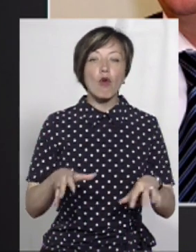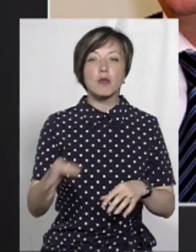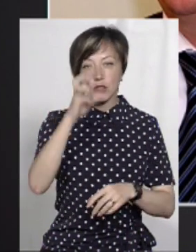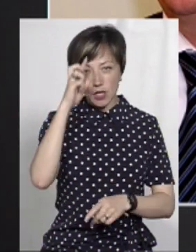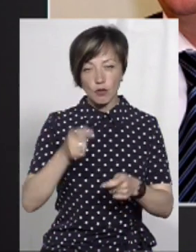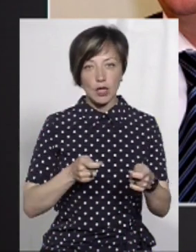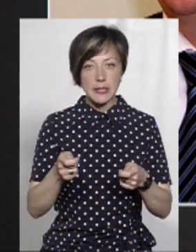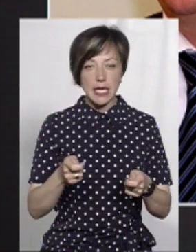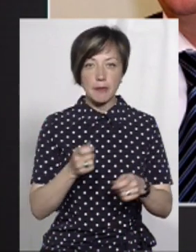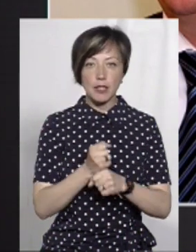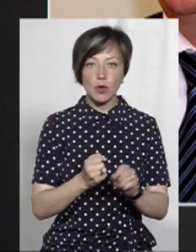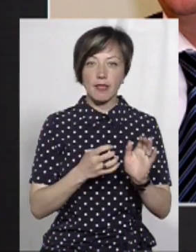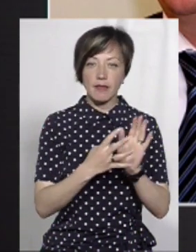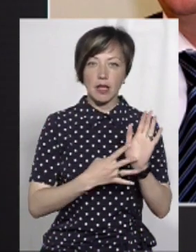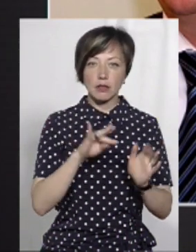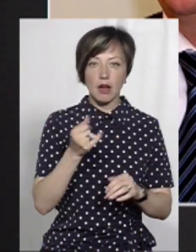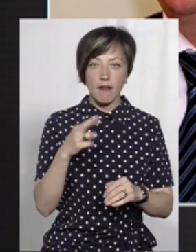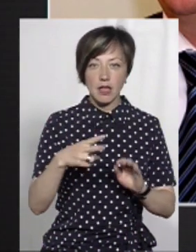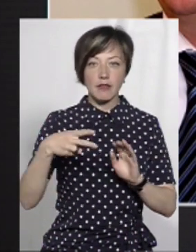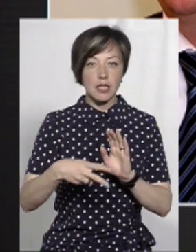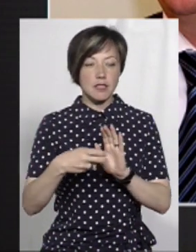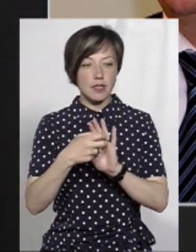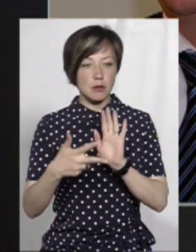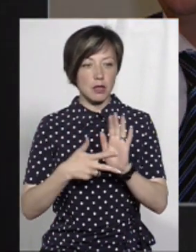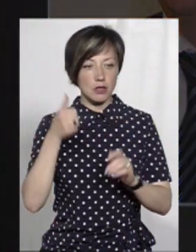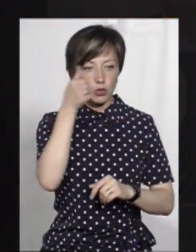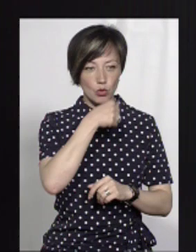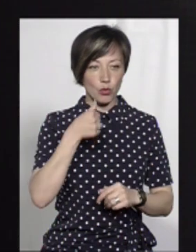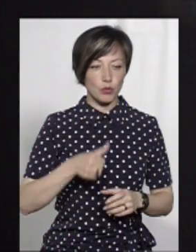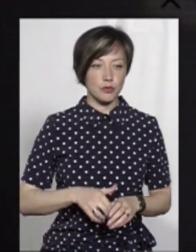державної адміністрації працює з 19 травня 2018-го року.